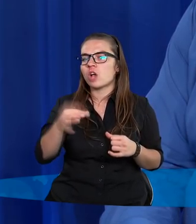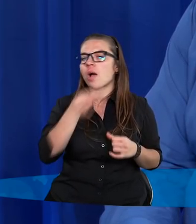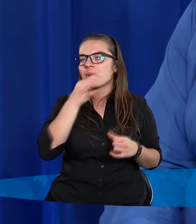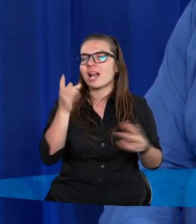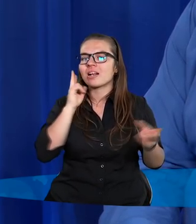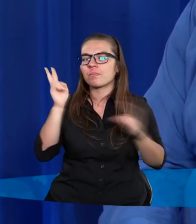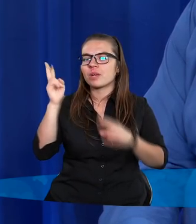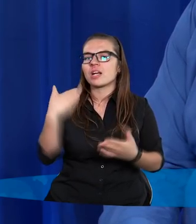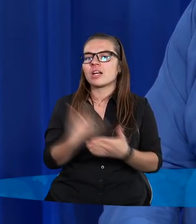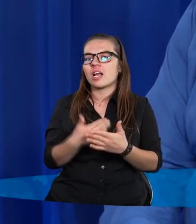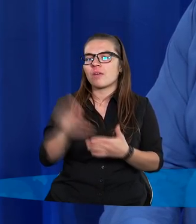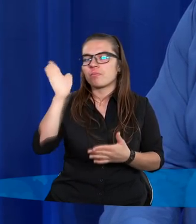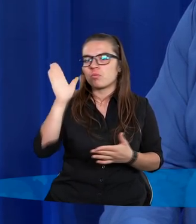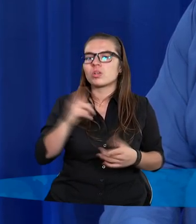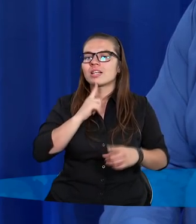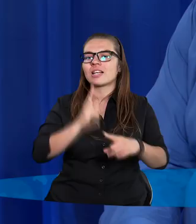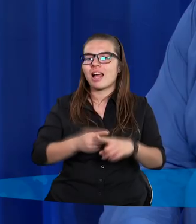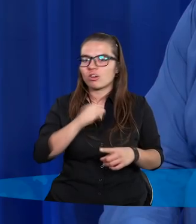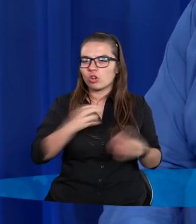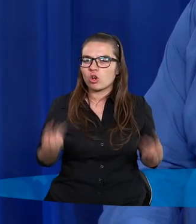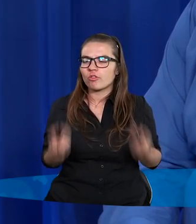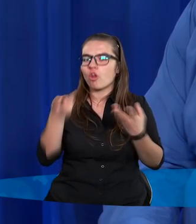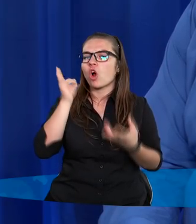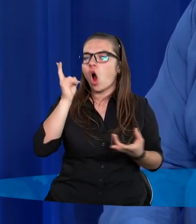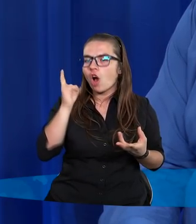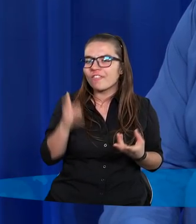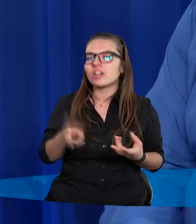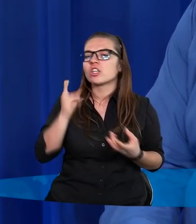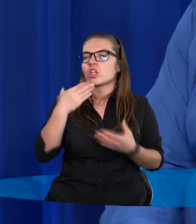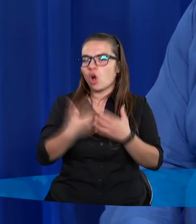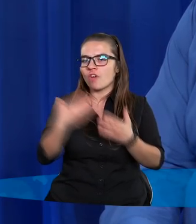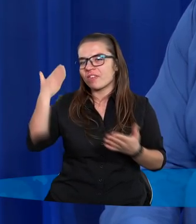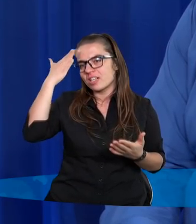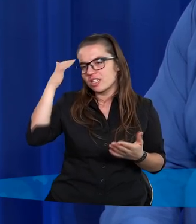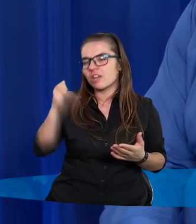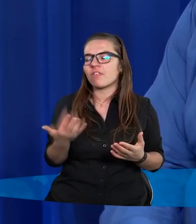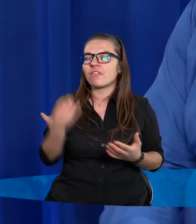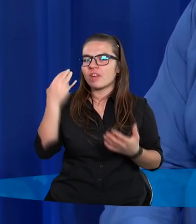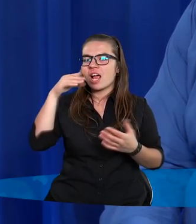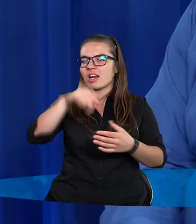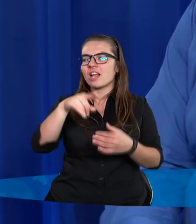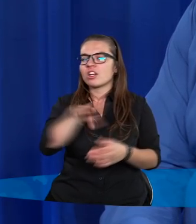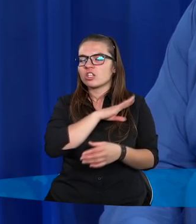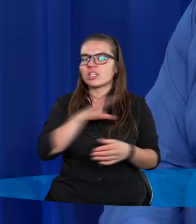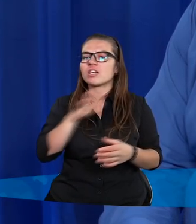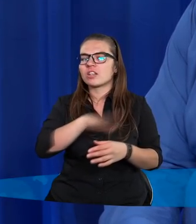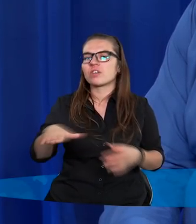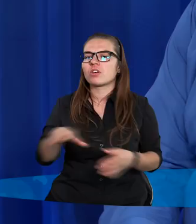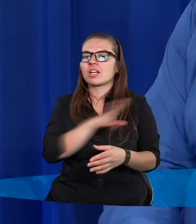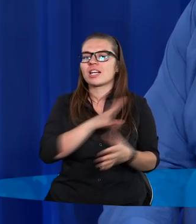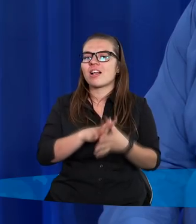to pytanie brzmi, dlaczego Bóg zdecydował się stworzyć kogokolwiek, skoro wiedział, że wiele z Jego dzieci zginie w piekle?